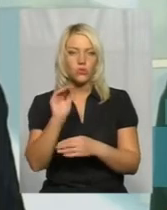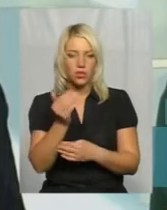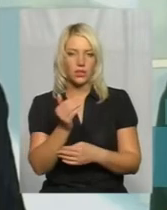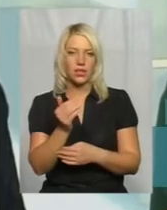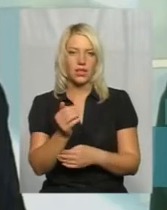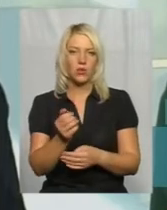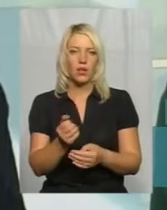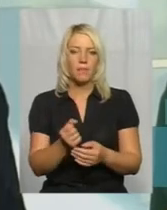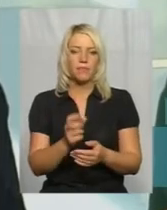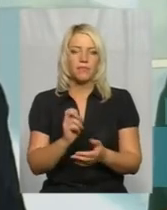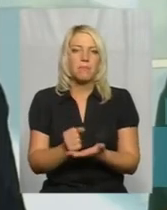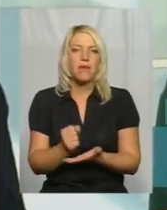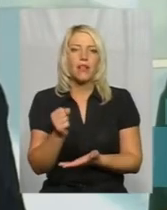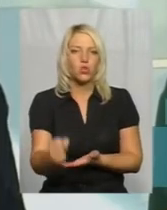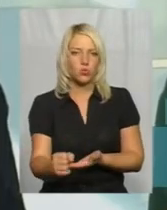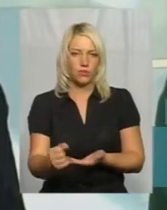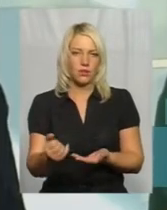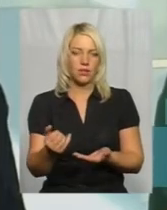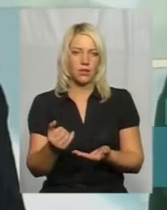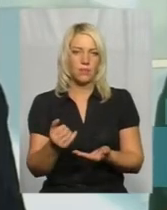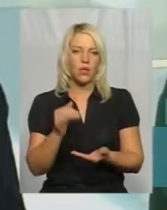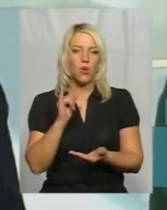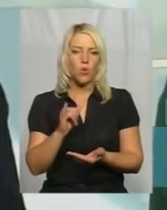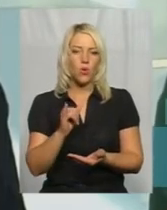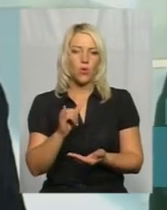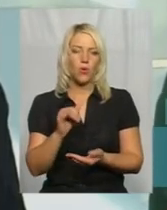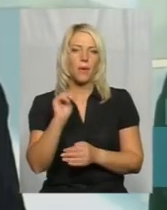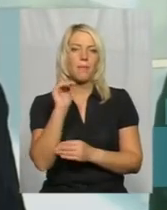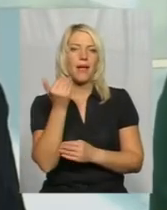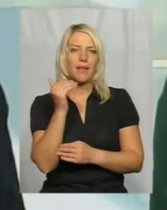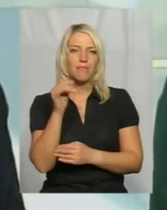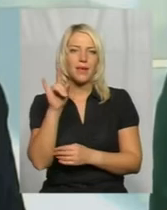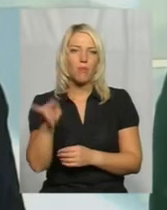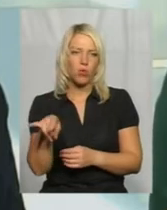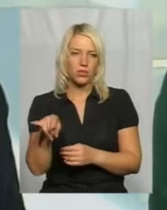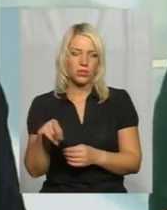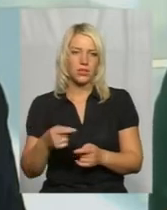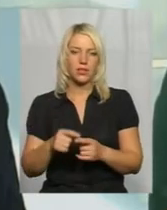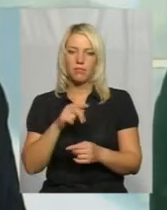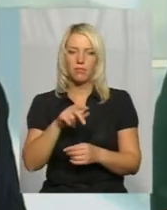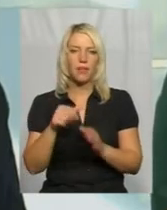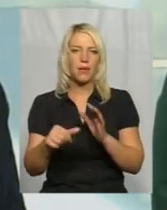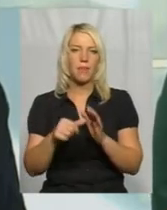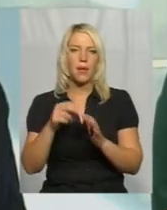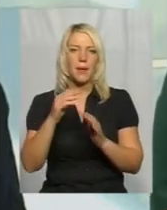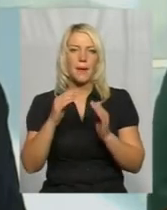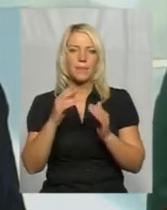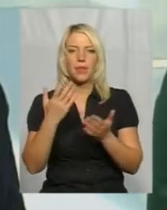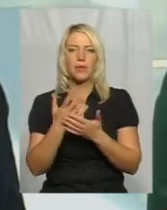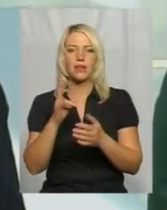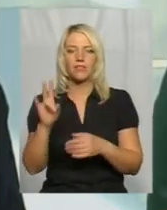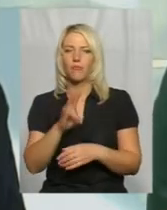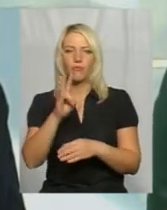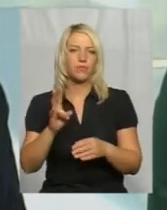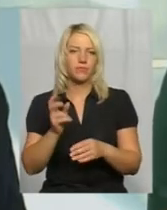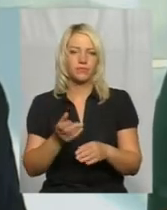прилаштувати в такий бебі-бокс. Притулки в нас не зовсім ще практикуються, там приносити в монастирі, але в